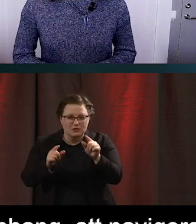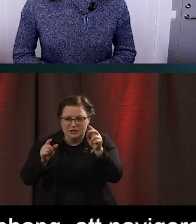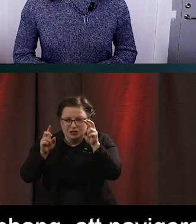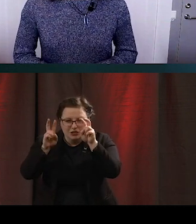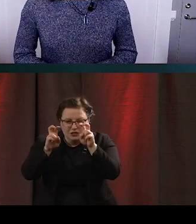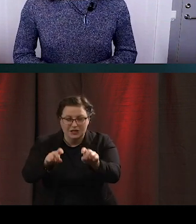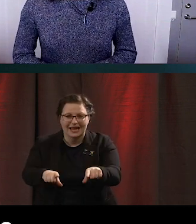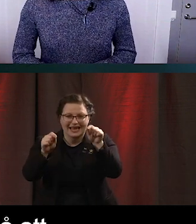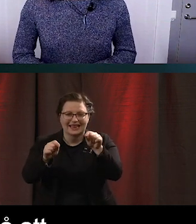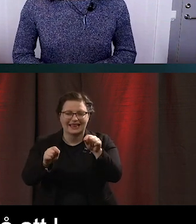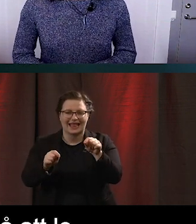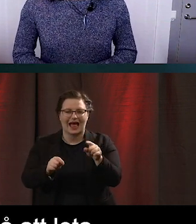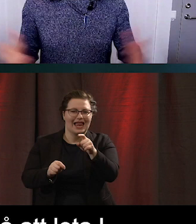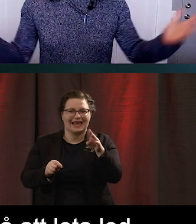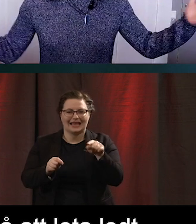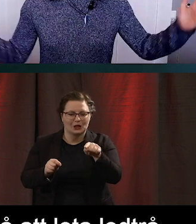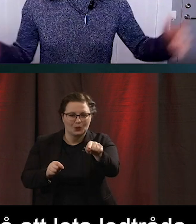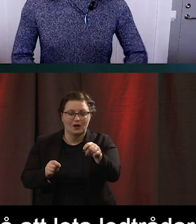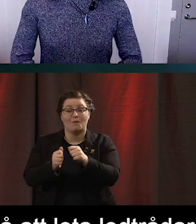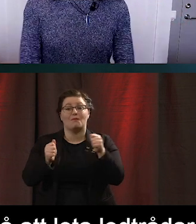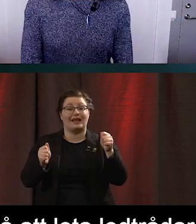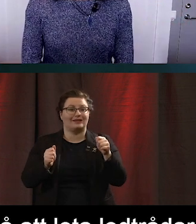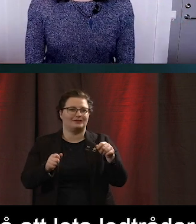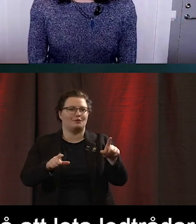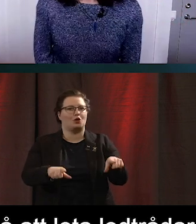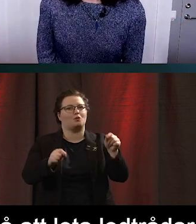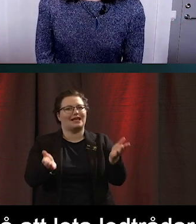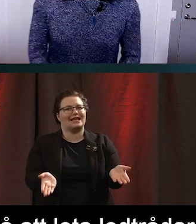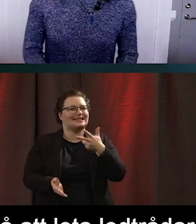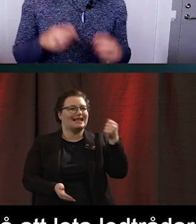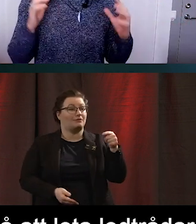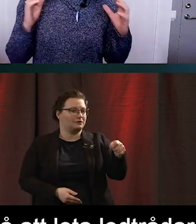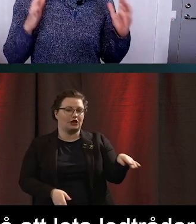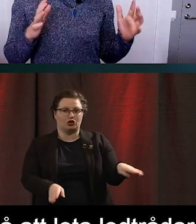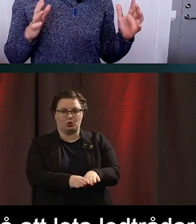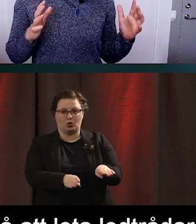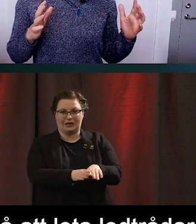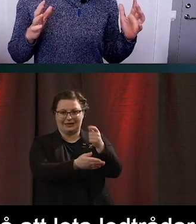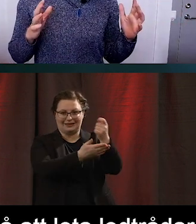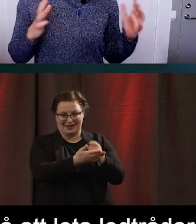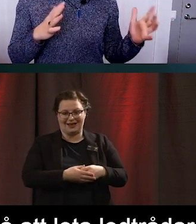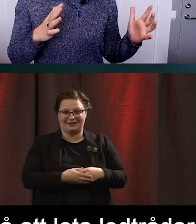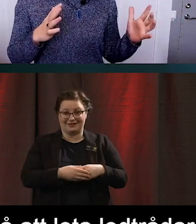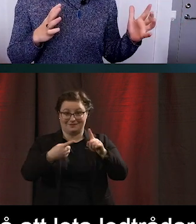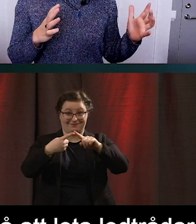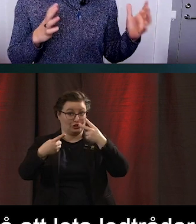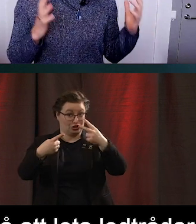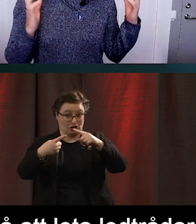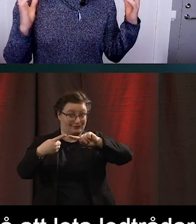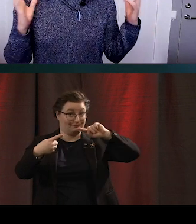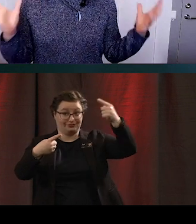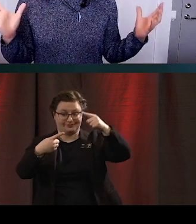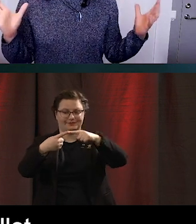märker också när någonting är dåligt designat i vår samhällsarkitektur. Men vårt mest dominerande